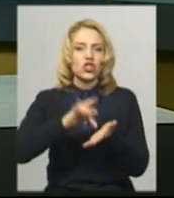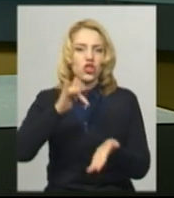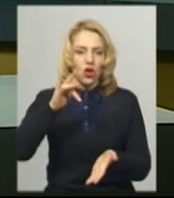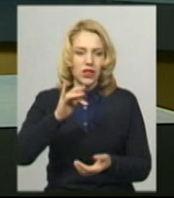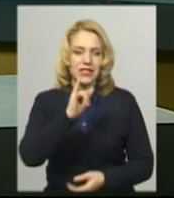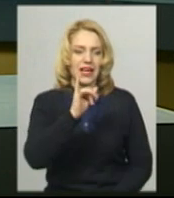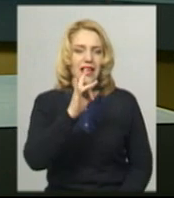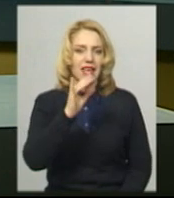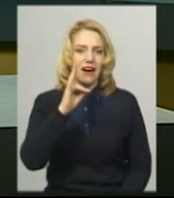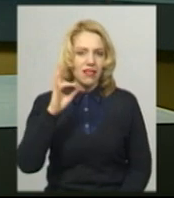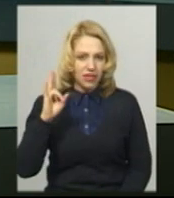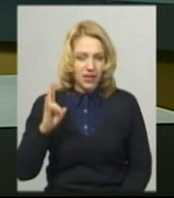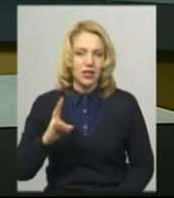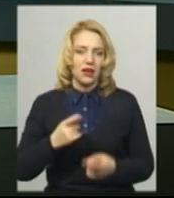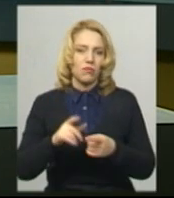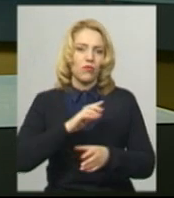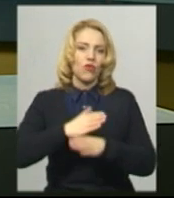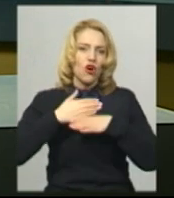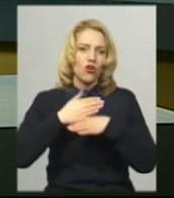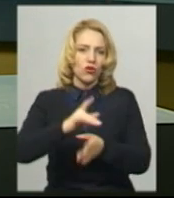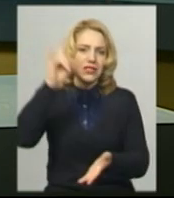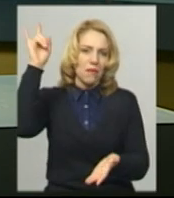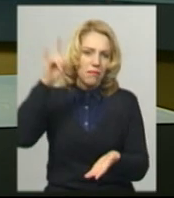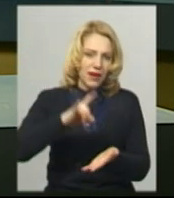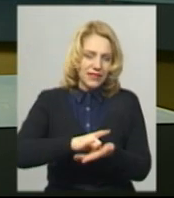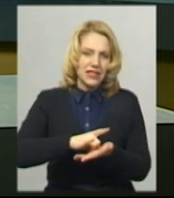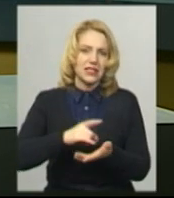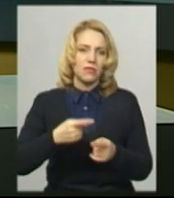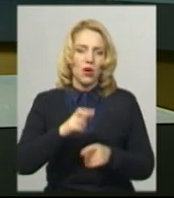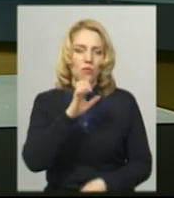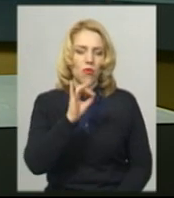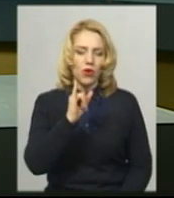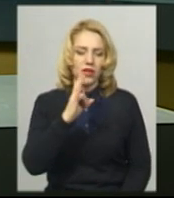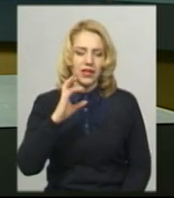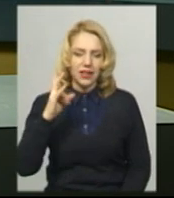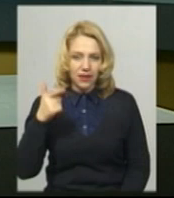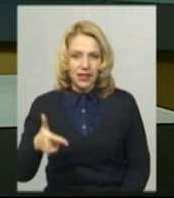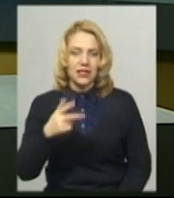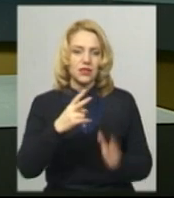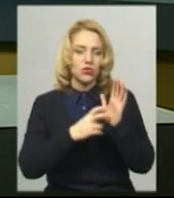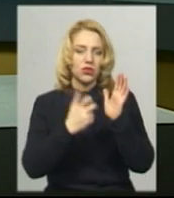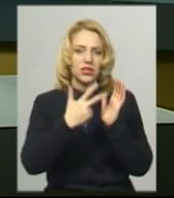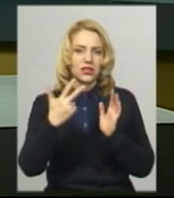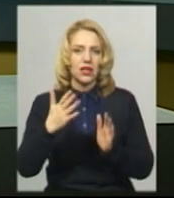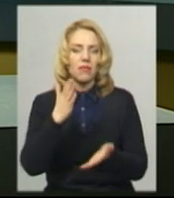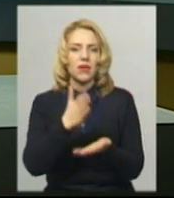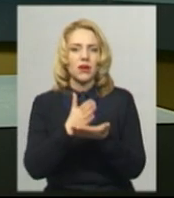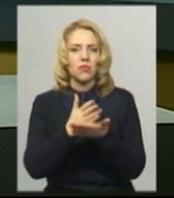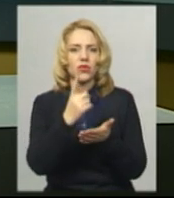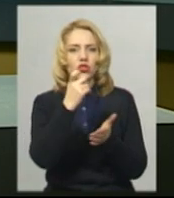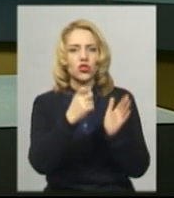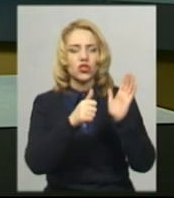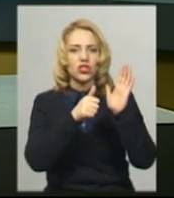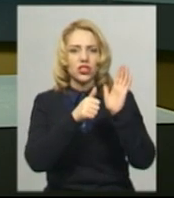розбився український пасажирський літак «Боїнг-737», на борту якого перебувало 167